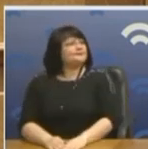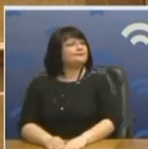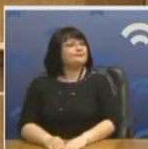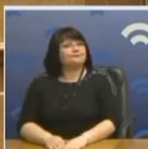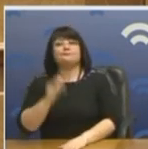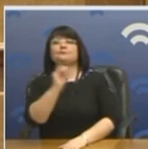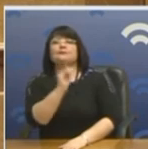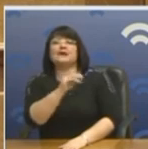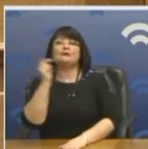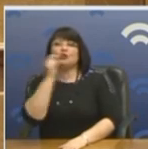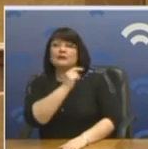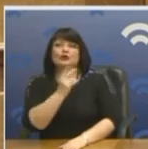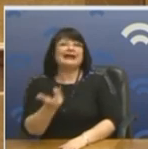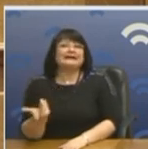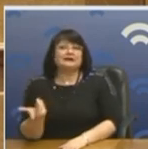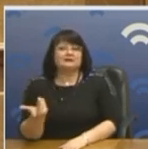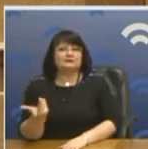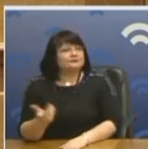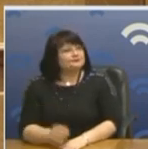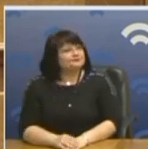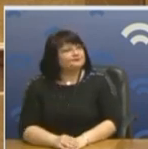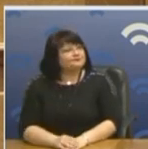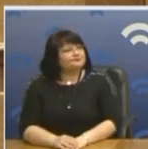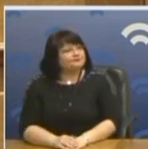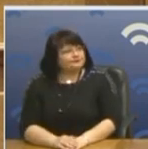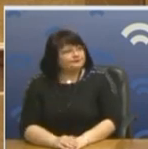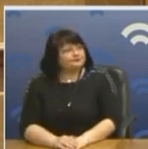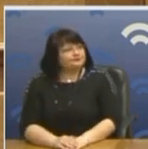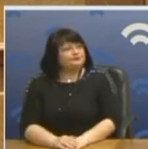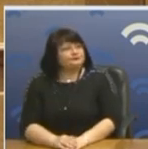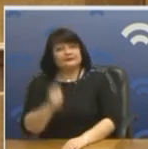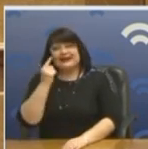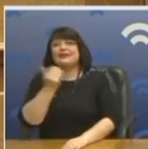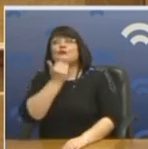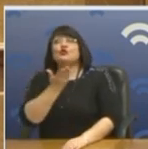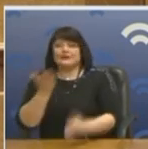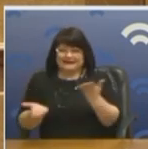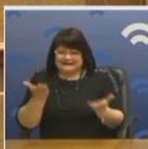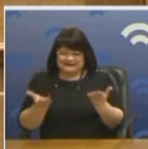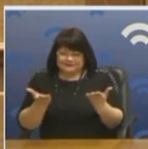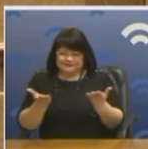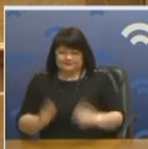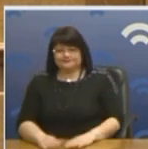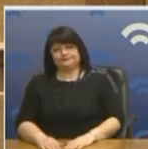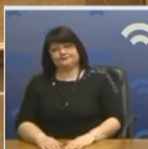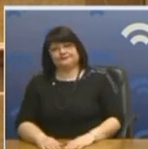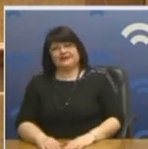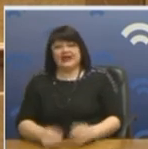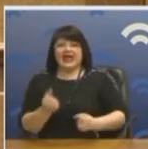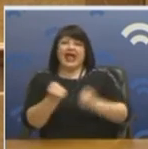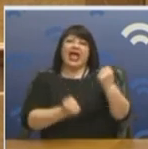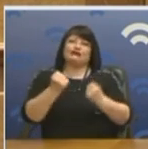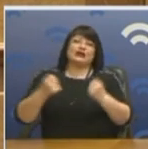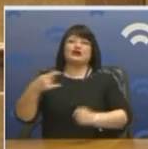η Δανία δεν έχει χρέος. Όσο έχουμε εμείς. Δεν συγκρίνονται, ξέρετε, και το Μεσεντές είναι αυτοκίνητο και το Ζάσταβαν